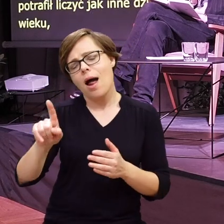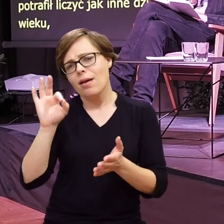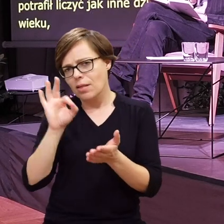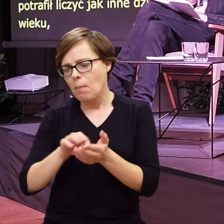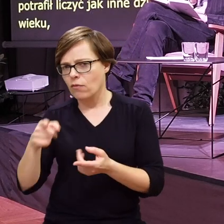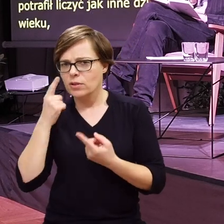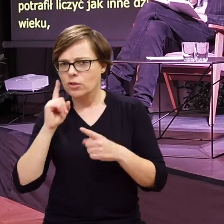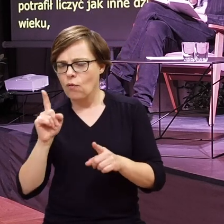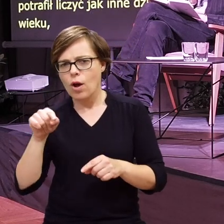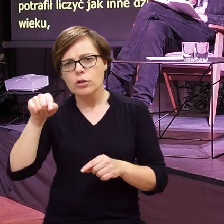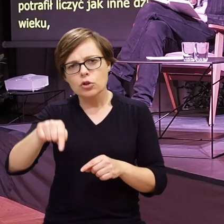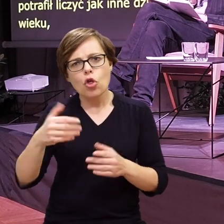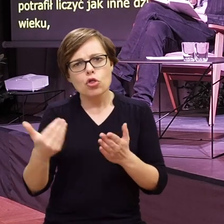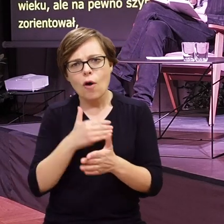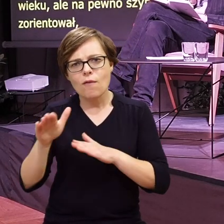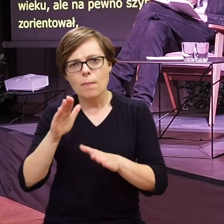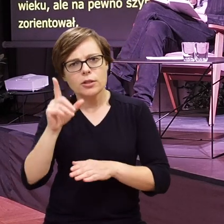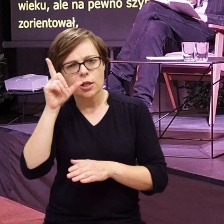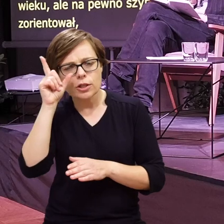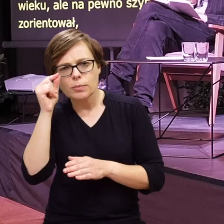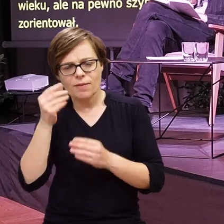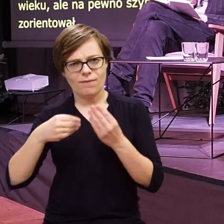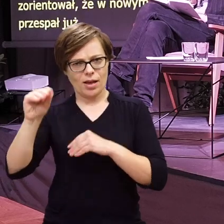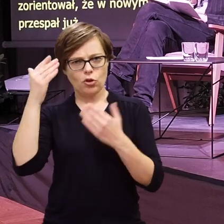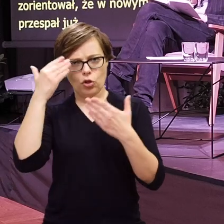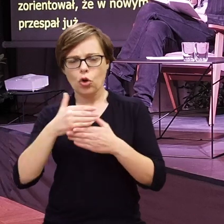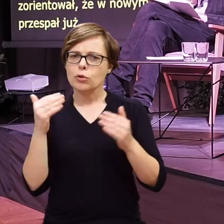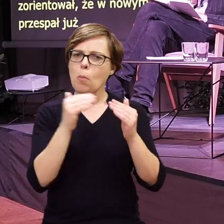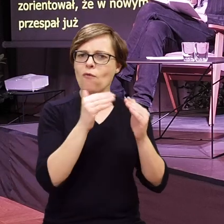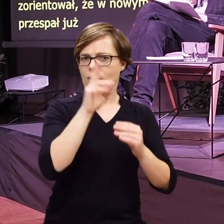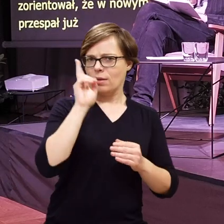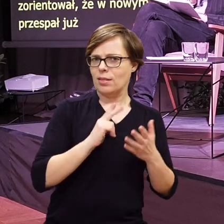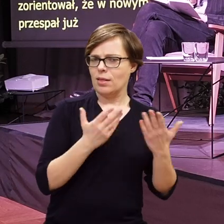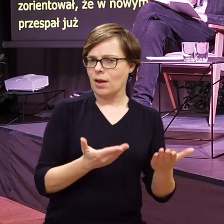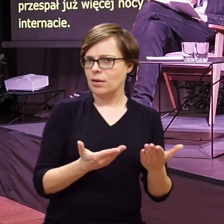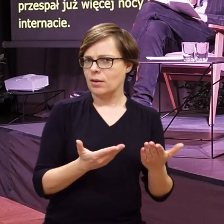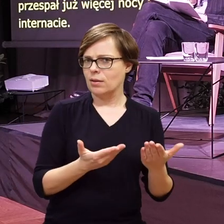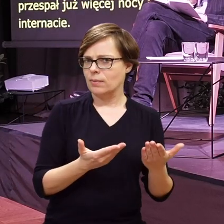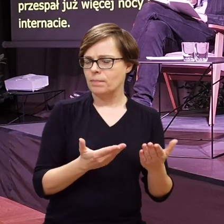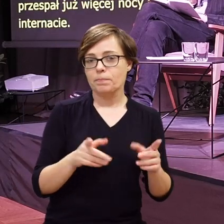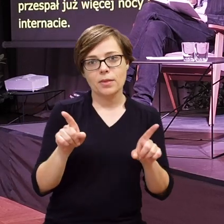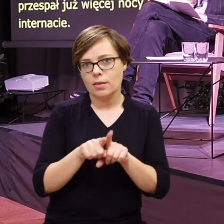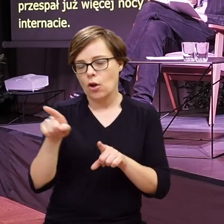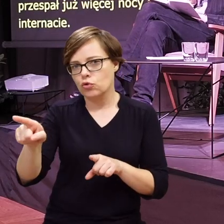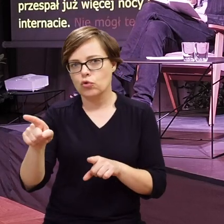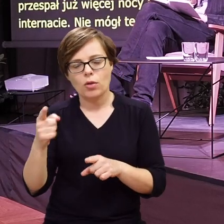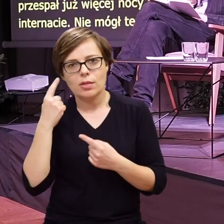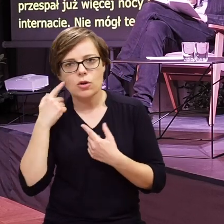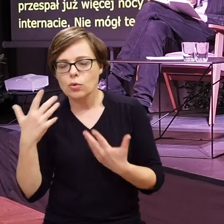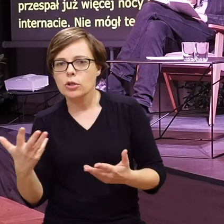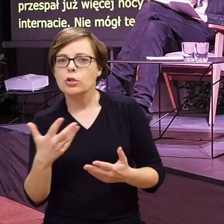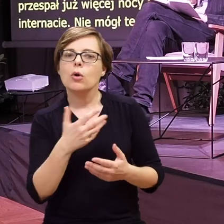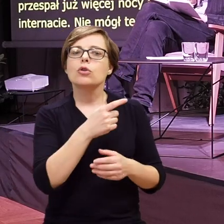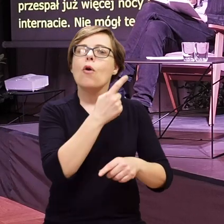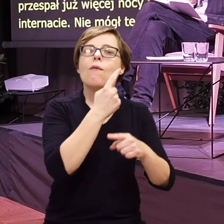zorientował, że w nowym miejscu przespał już więcej nocy niż w internacie. Nie mógł też słyszeć, jak wujek mówił obcym kobietom,